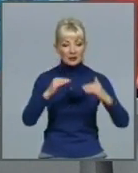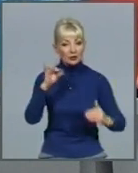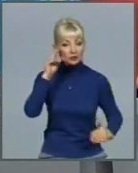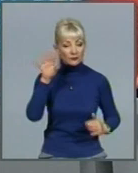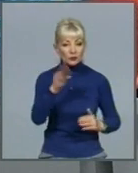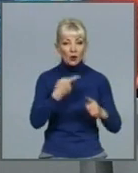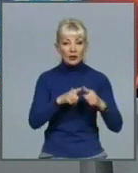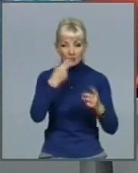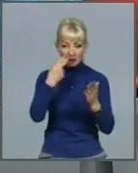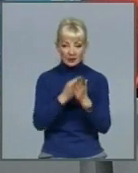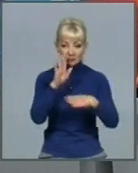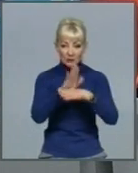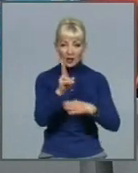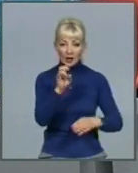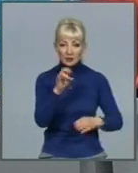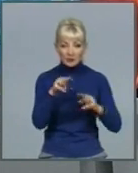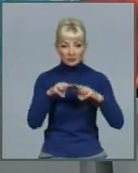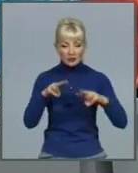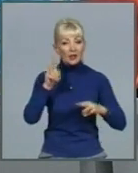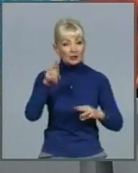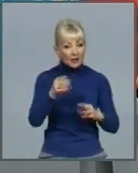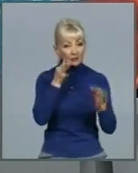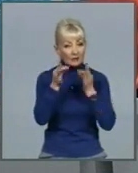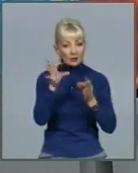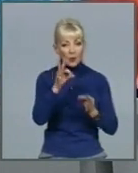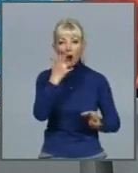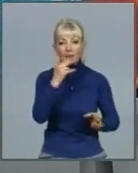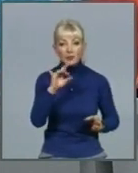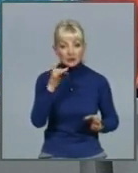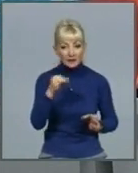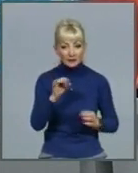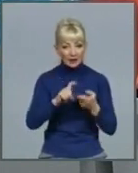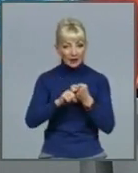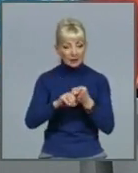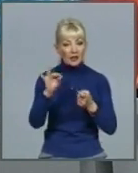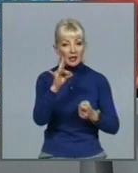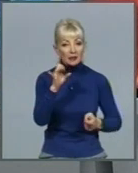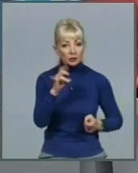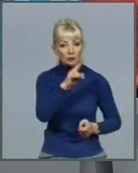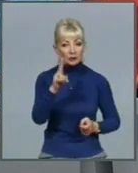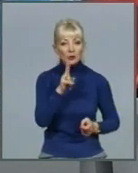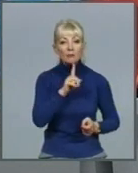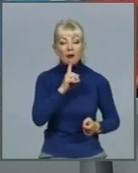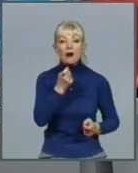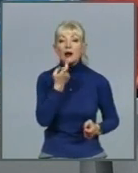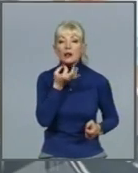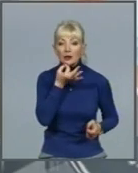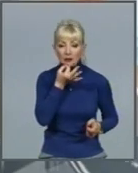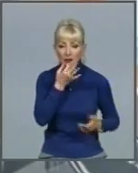постанові Кабміну. Там же йдеться про адаптивний карантин, а ще про регіони, яким поки зарано знімати карантинні обмеження.